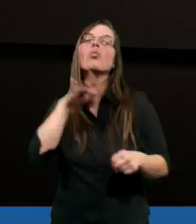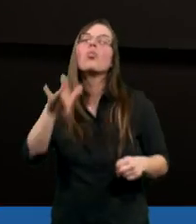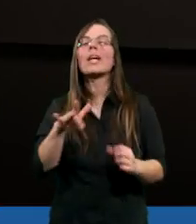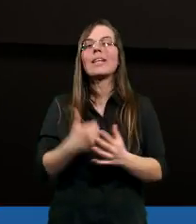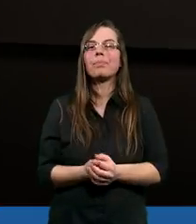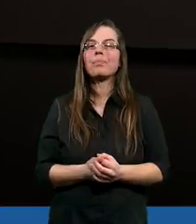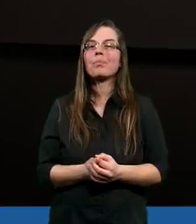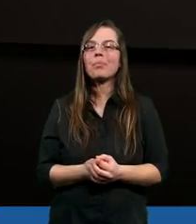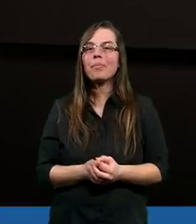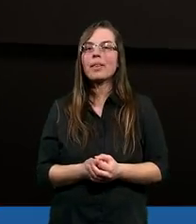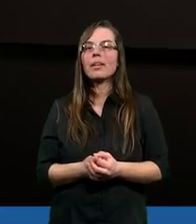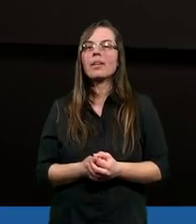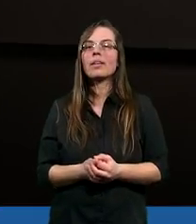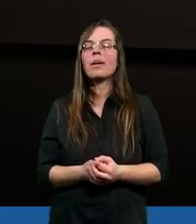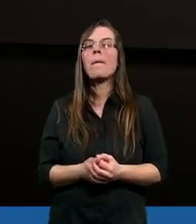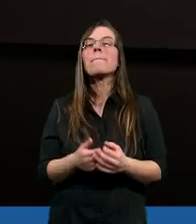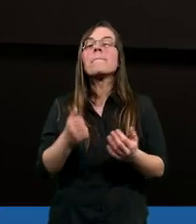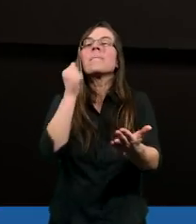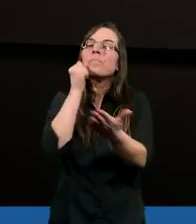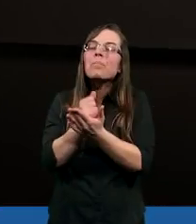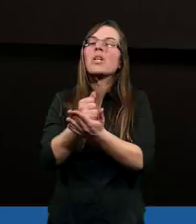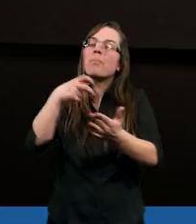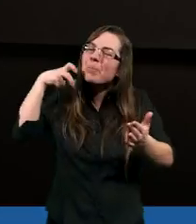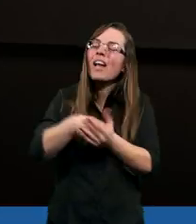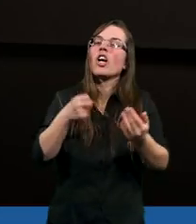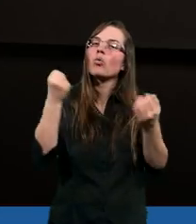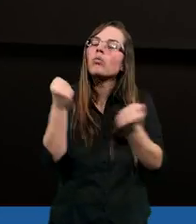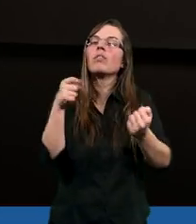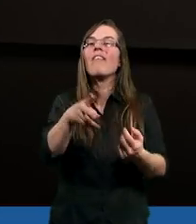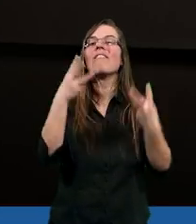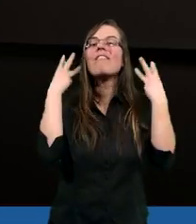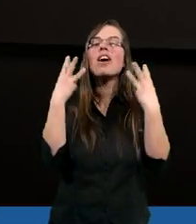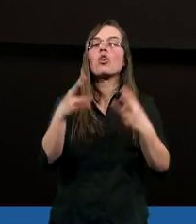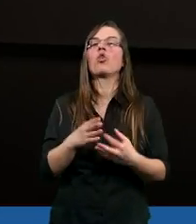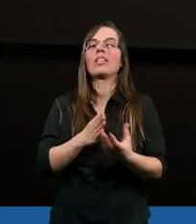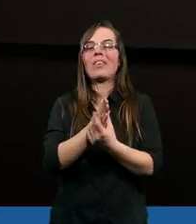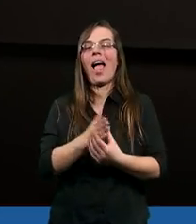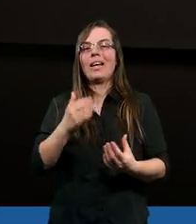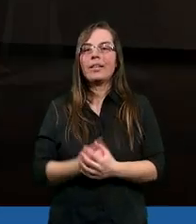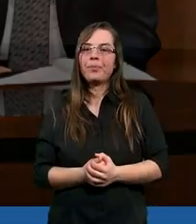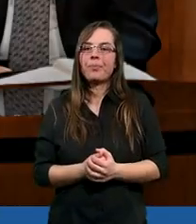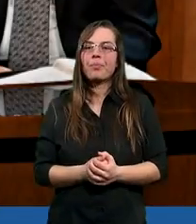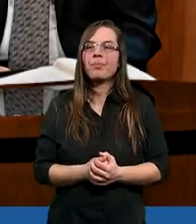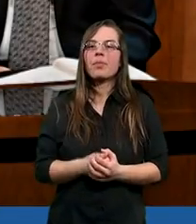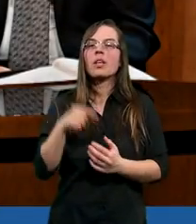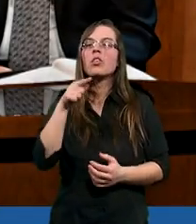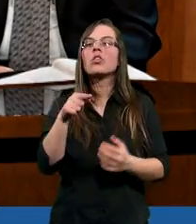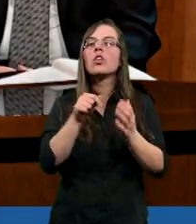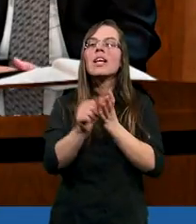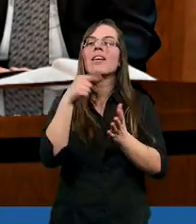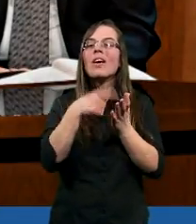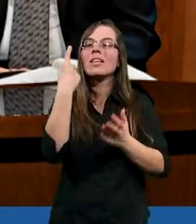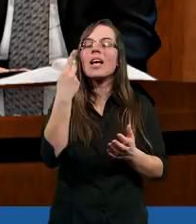akcentuje znaczenie zaufania? No tu